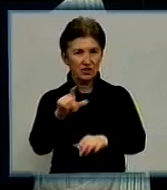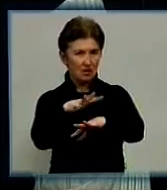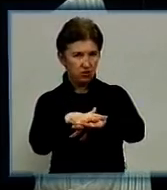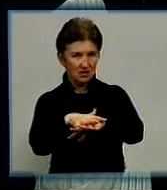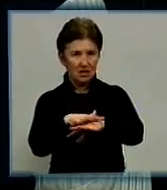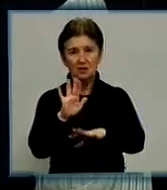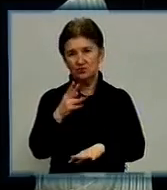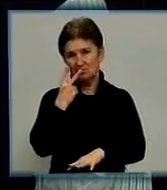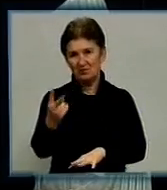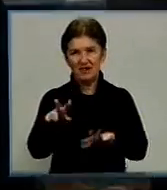будемо дивитися.